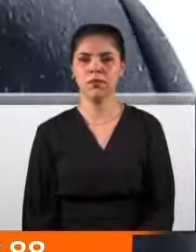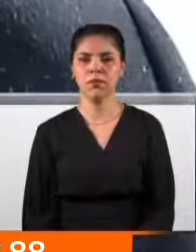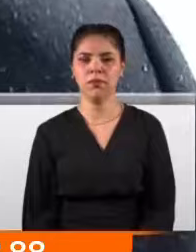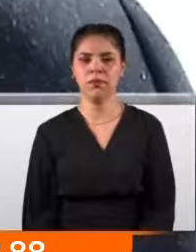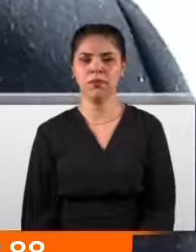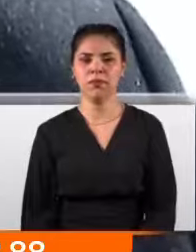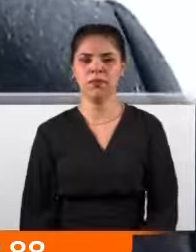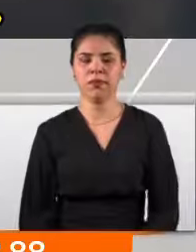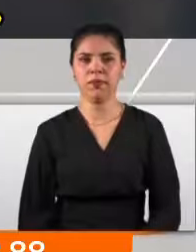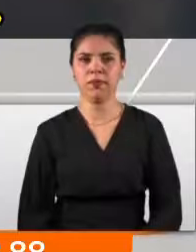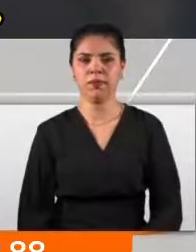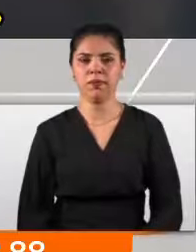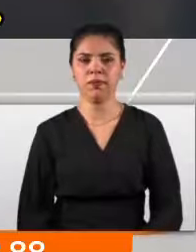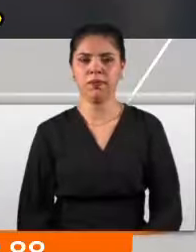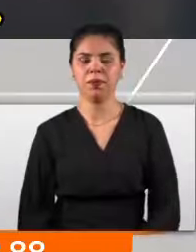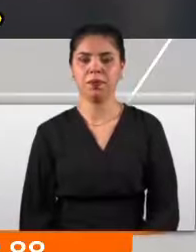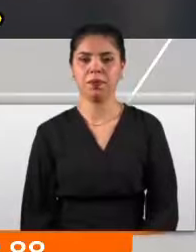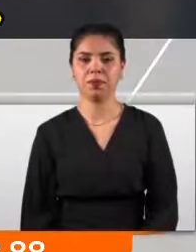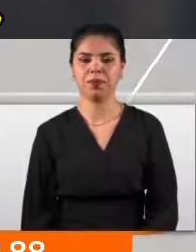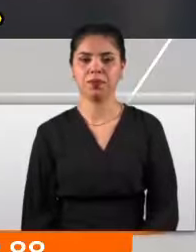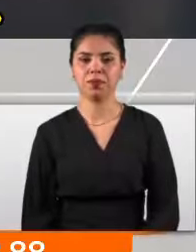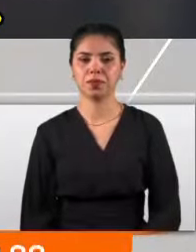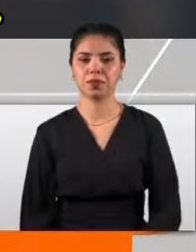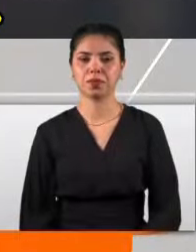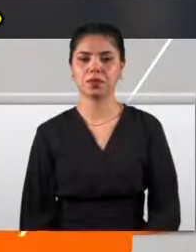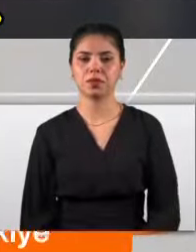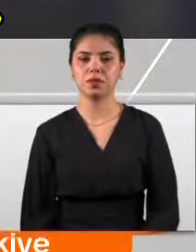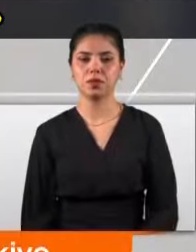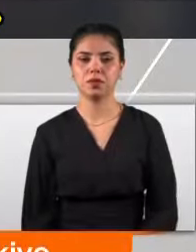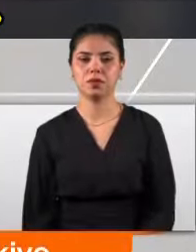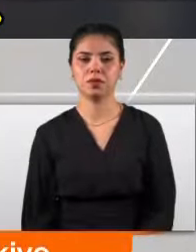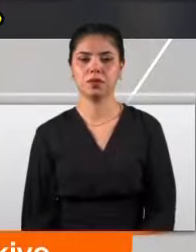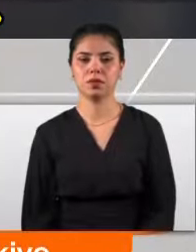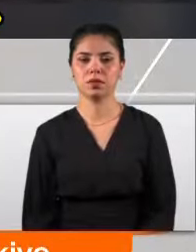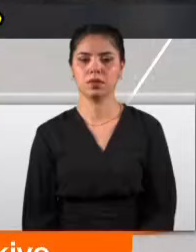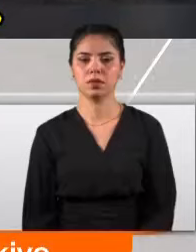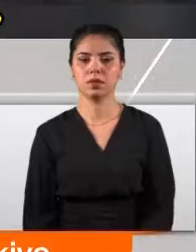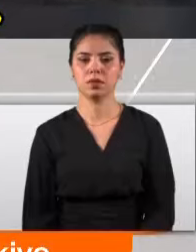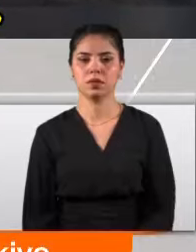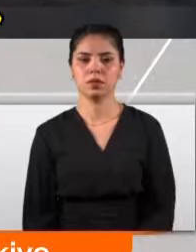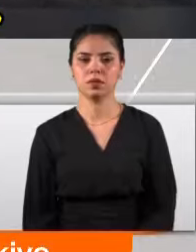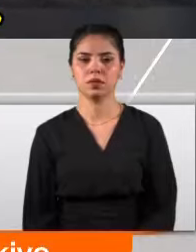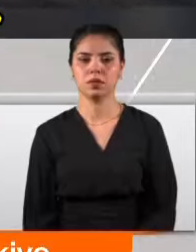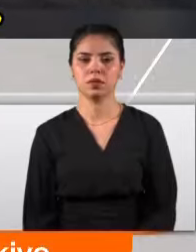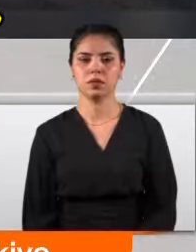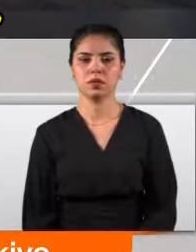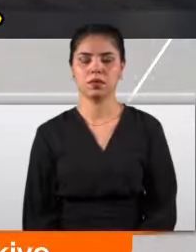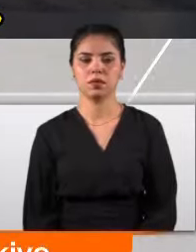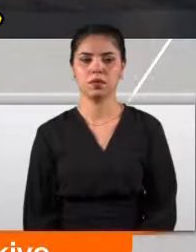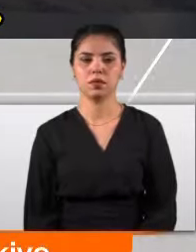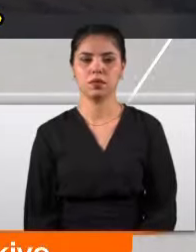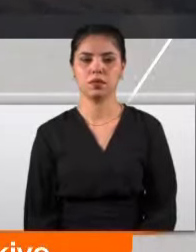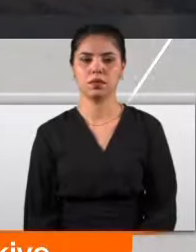Ödem olarak rahatlatabilir. 0.69 faiz oranı ve 180 ay vade ödeme planı ile aslında birçok kişiye dokunulmuş,